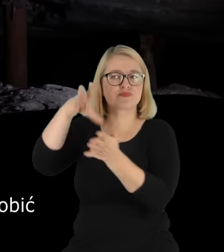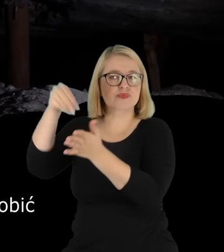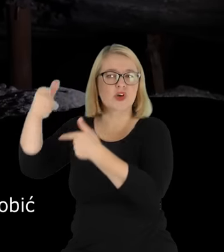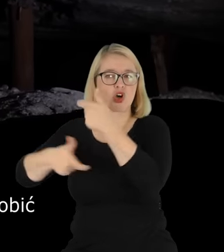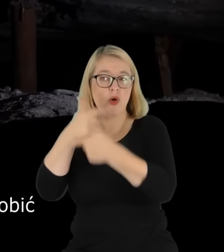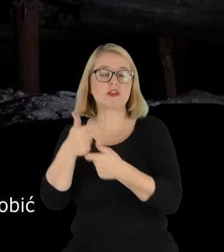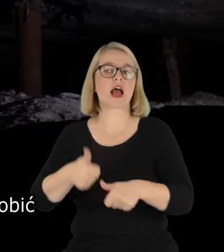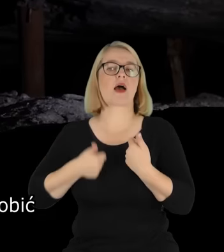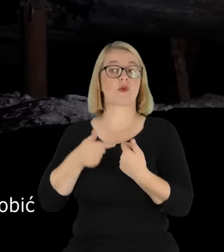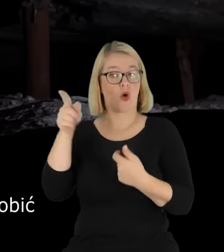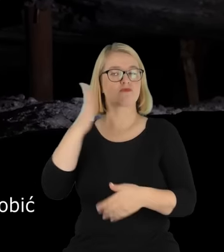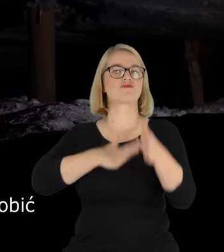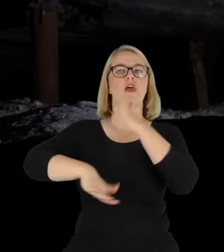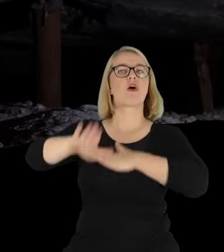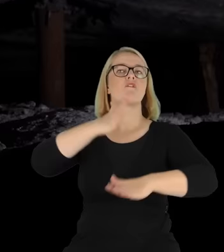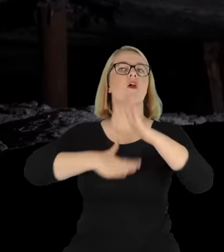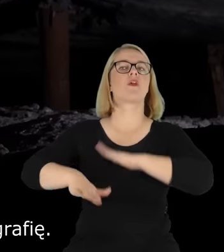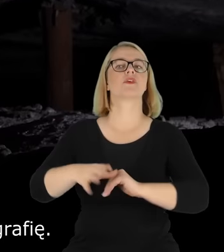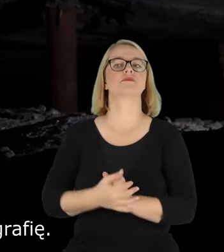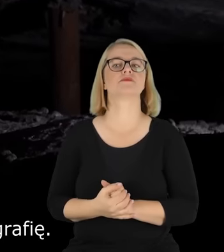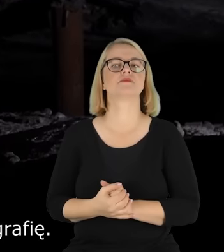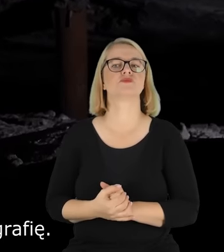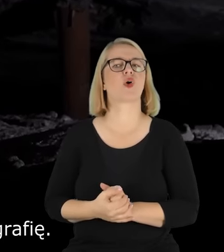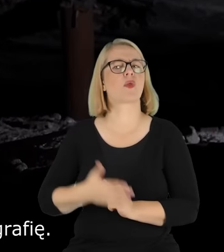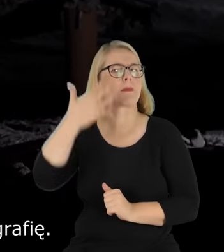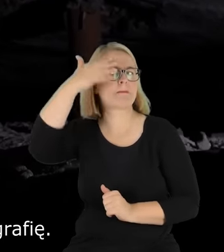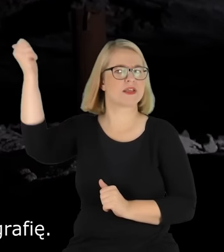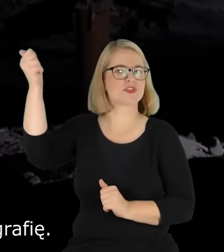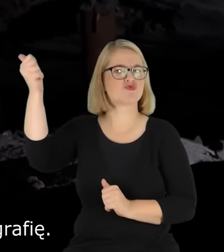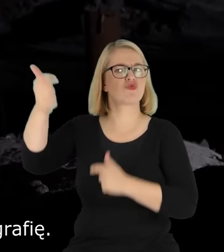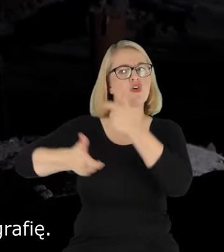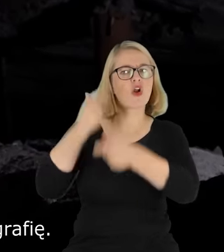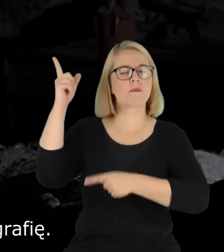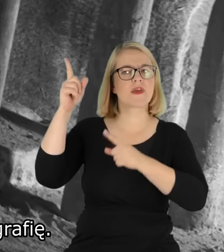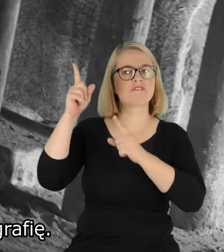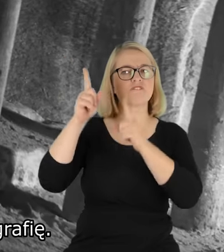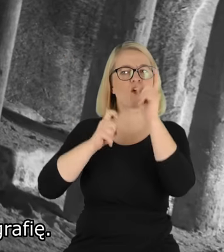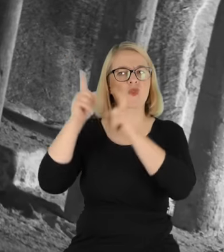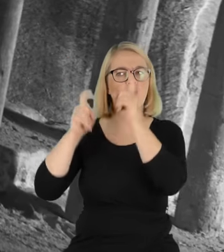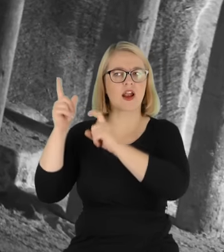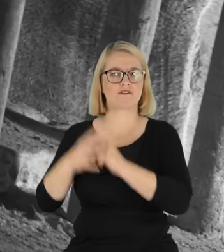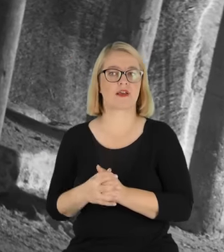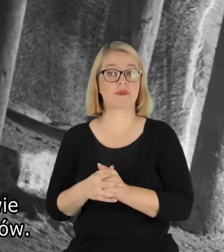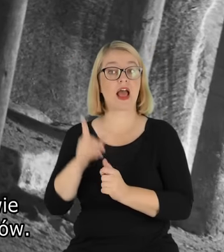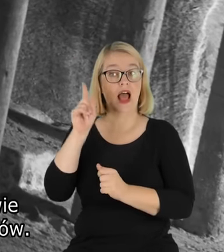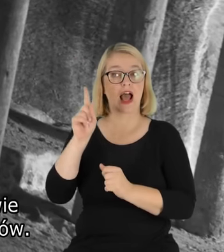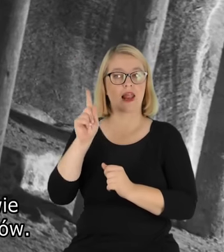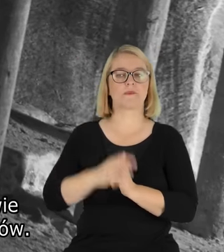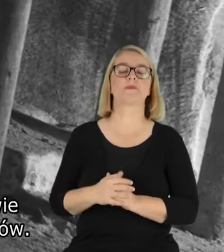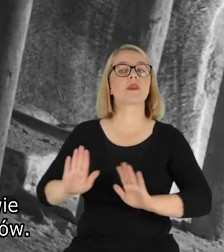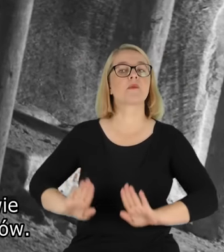zadowolić jego oko. Był arcymistrzem, jeżeli chodzi o fotografię. Natomiast